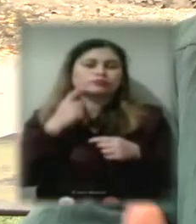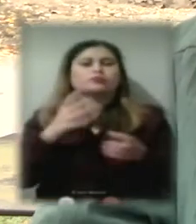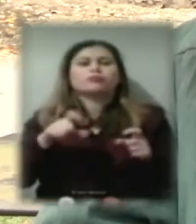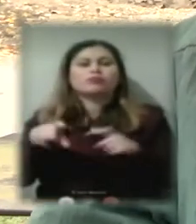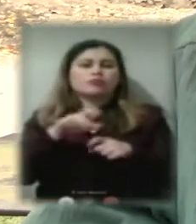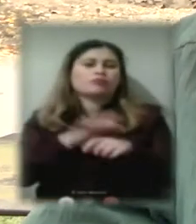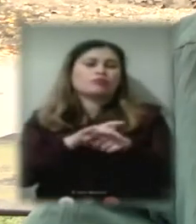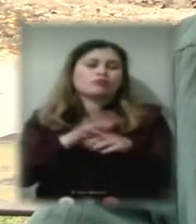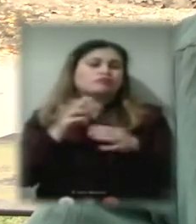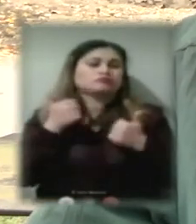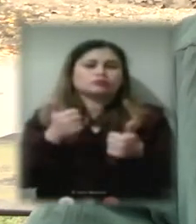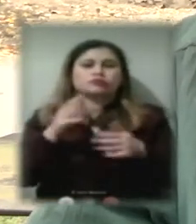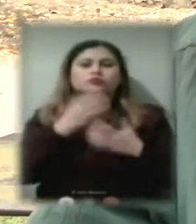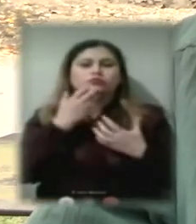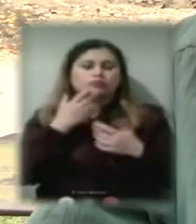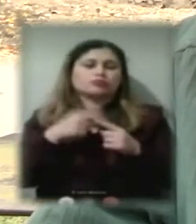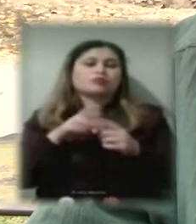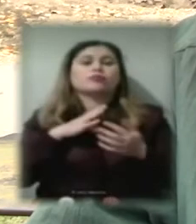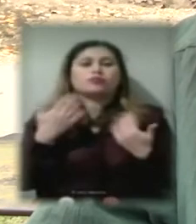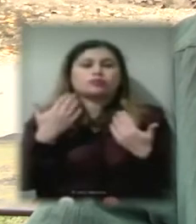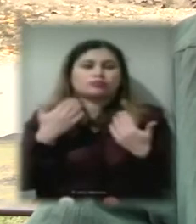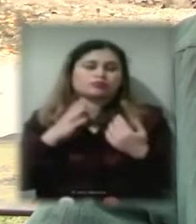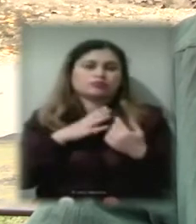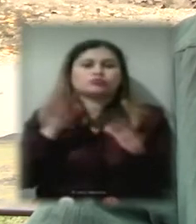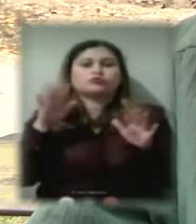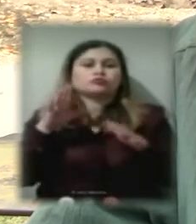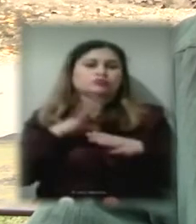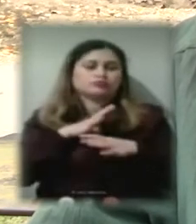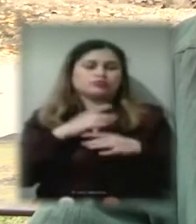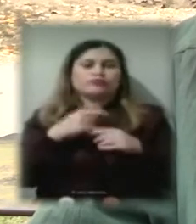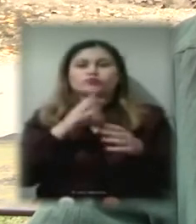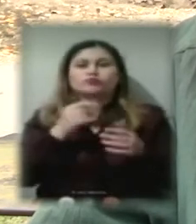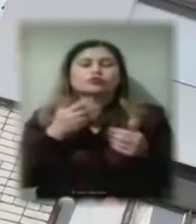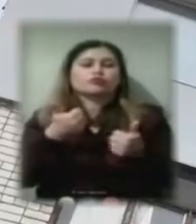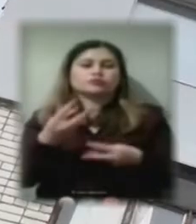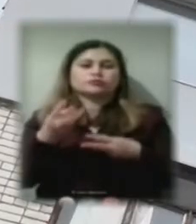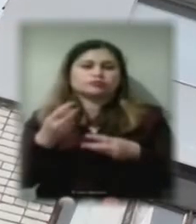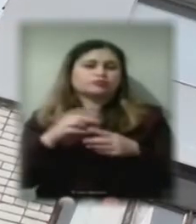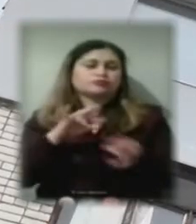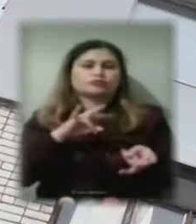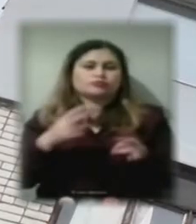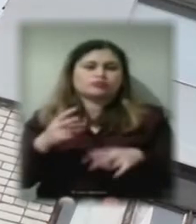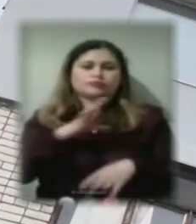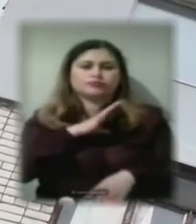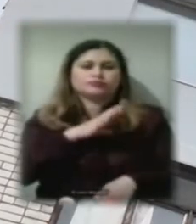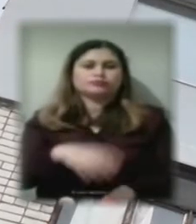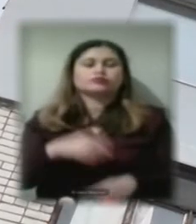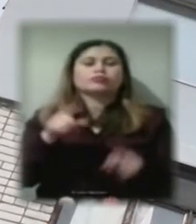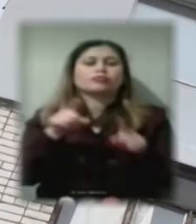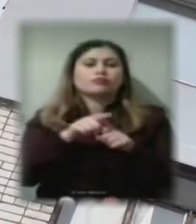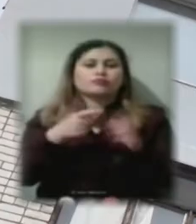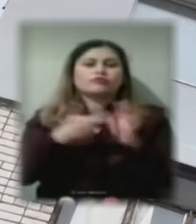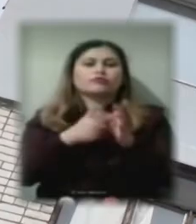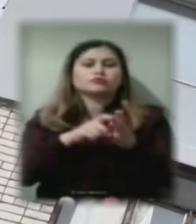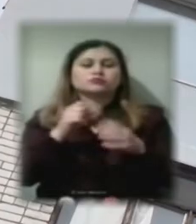включали. Та й прохолодно було, дощі йшли, добре, все прогрівається, все нормально було». Таких квартир з автономним